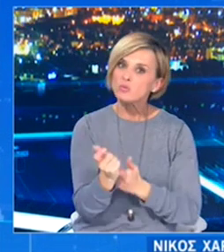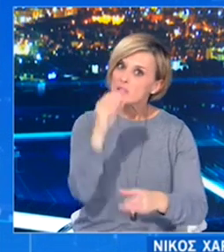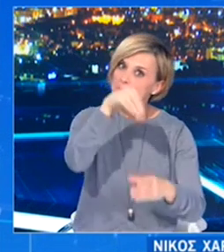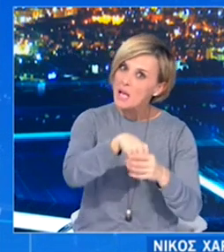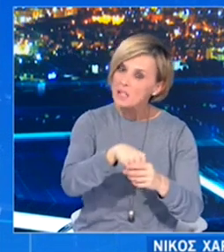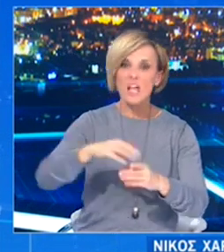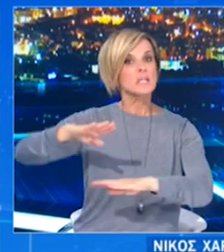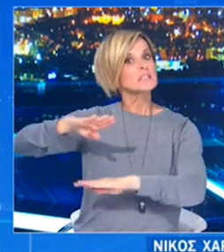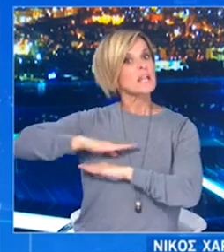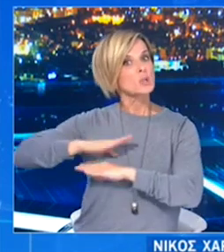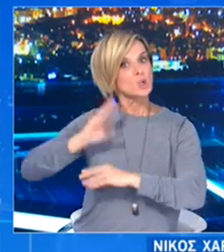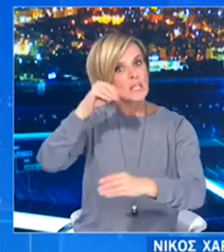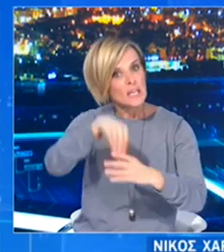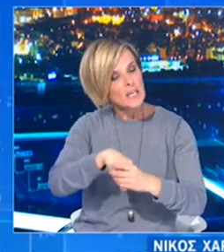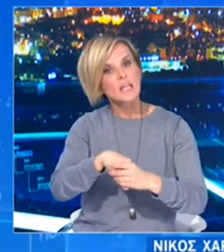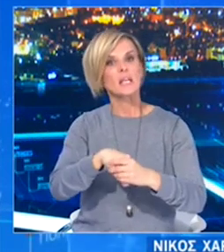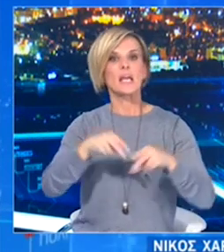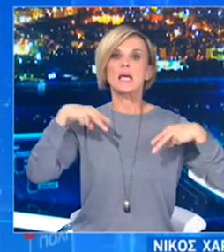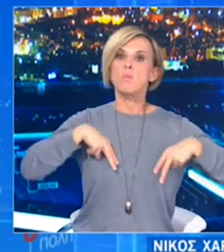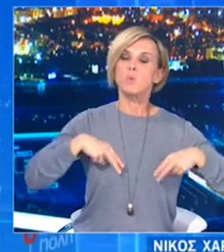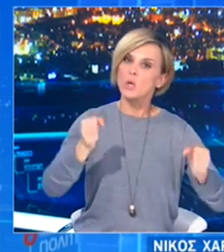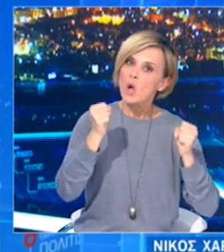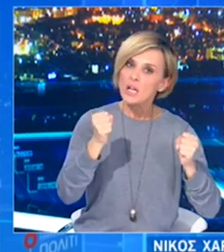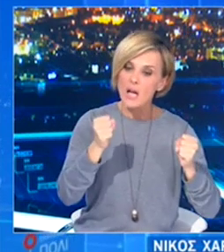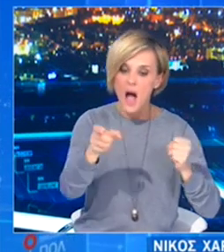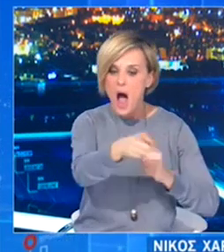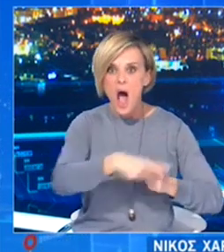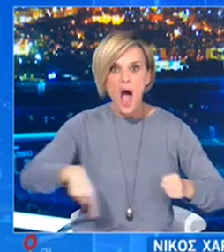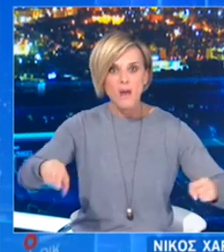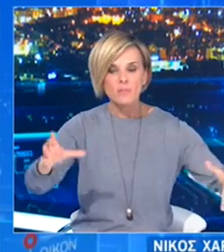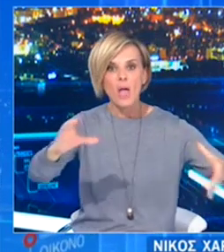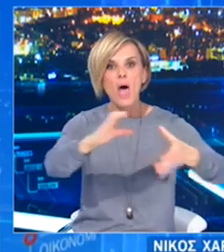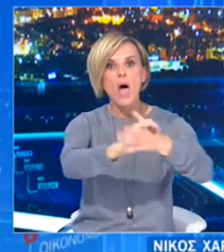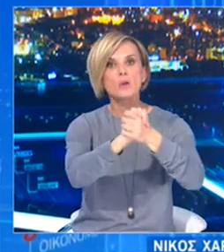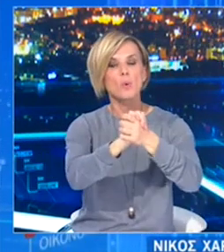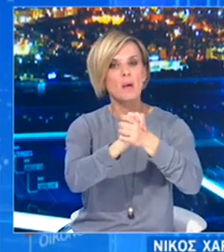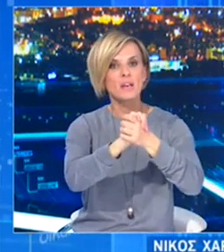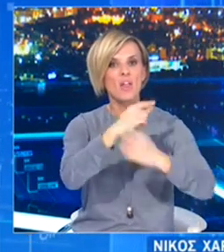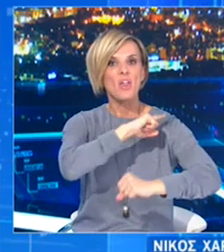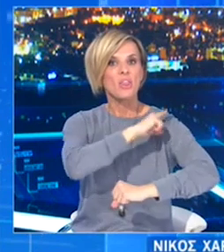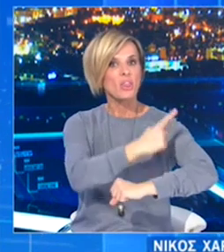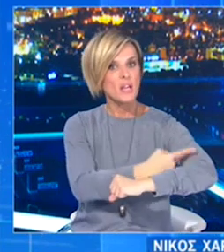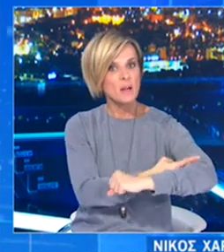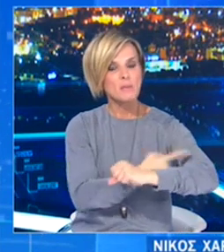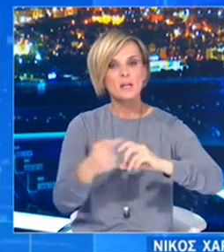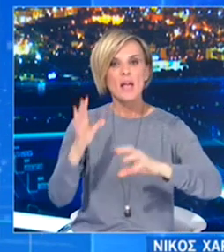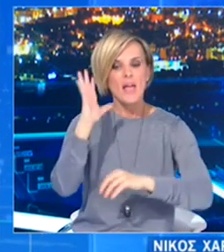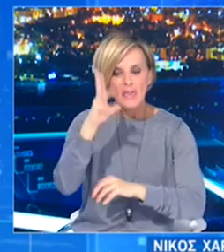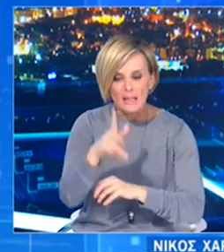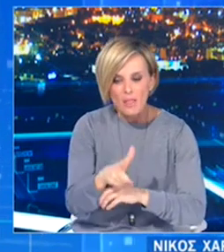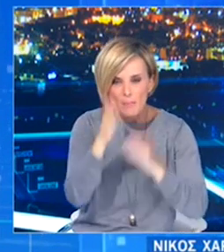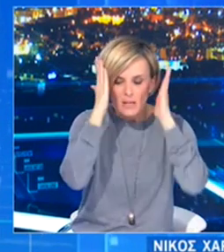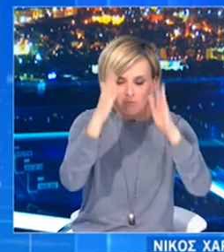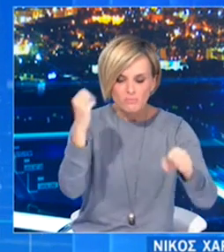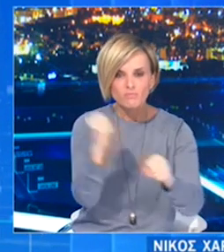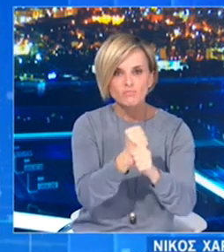από τις ένοπλες δυνάμεις, από το ΝΕΟΔΙ, από το Υπουργείο Υγείας, όλα αυτά τα παιδιά έχουν ενώσει δυνάμεις και λειτουργούν κάθε μέρα με μόνο γνώμο